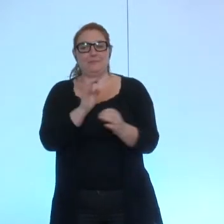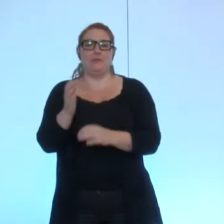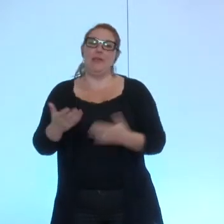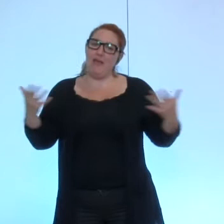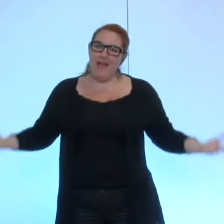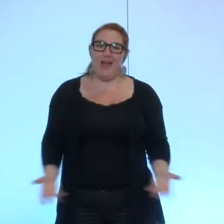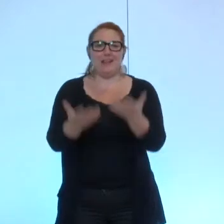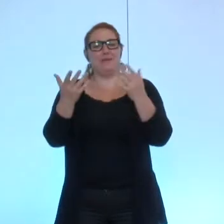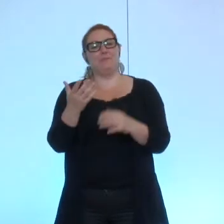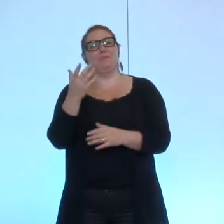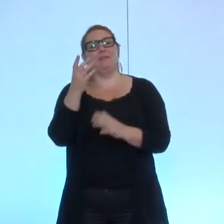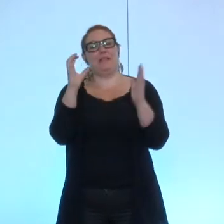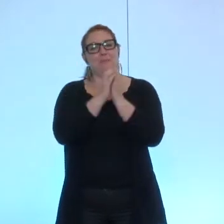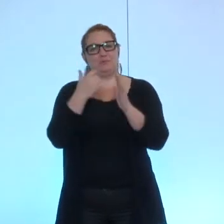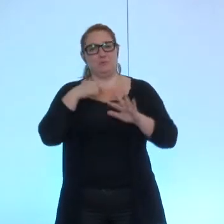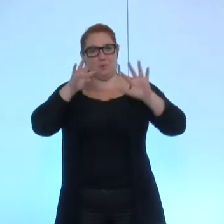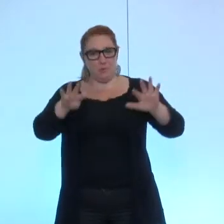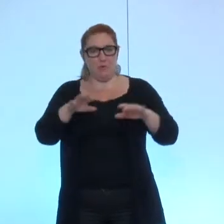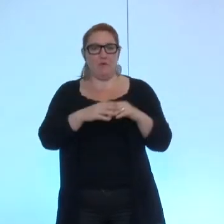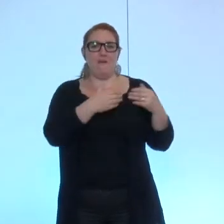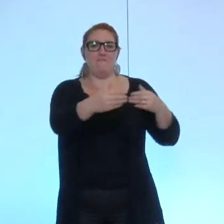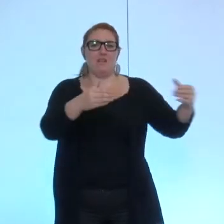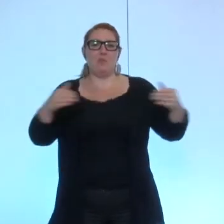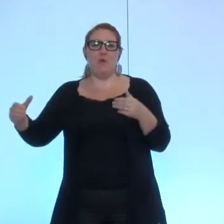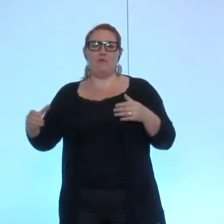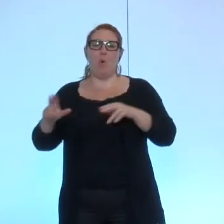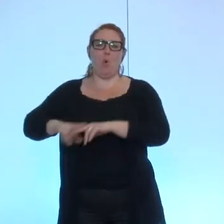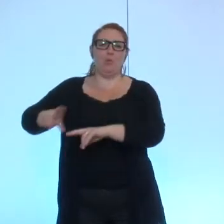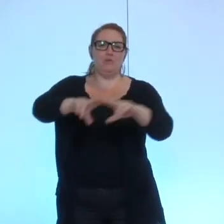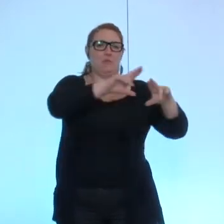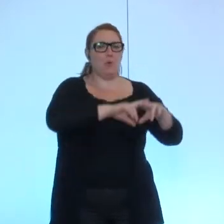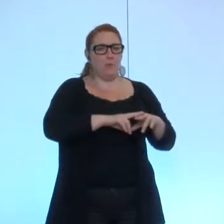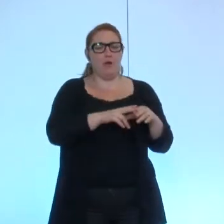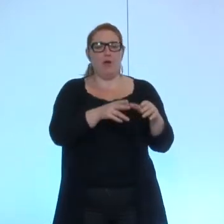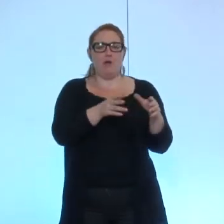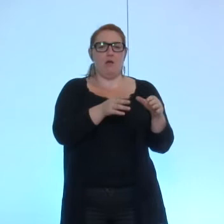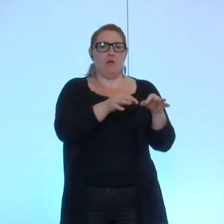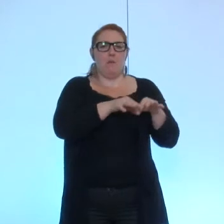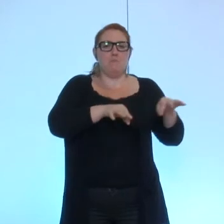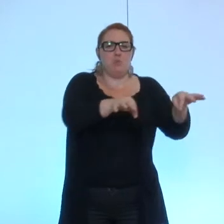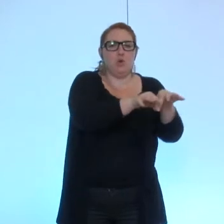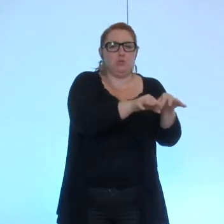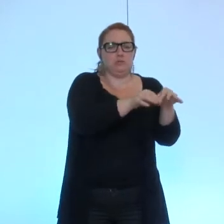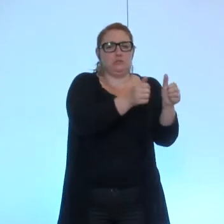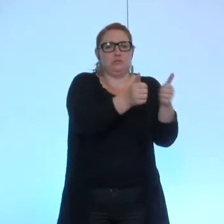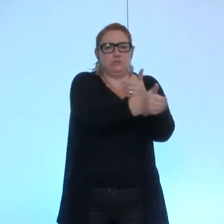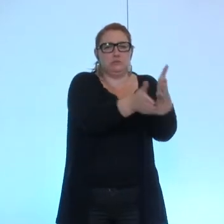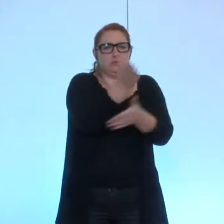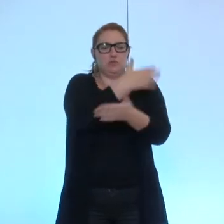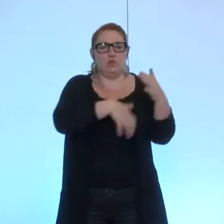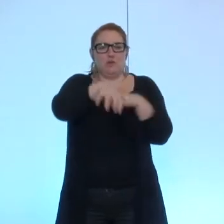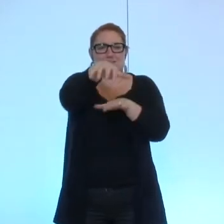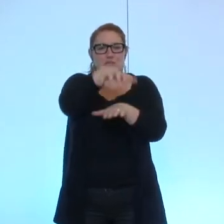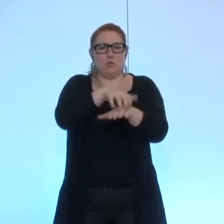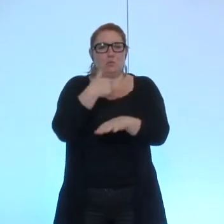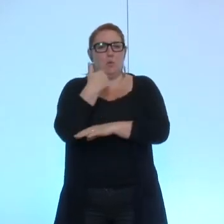numéro 9 renouvellement urbain de la ville neuve acquisition de boxe dans le silo numéro 3 on a déjà ça